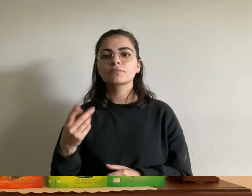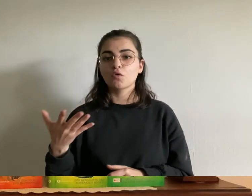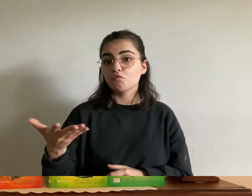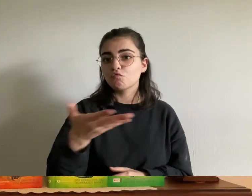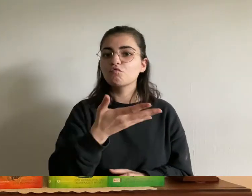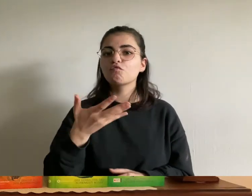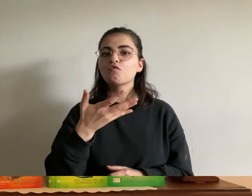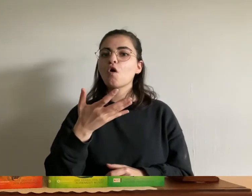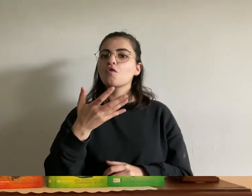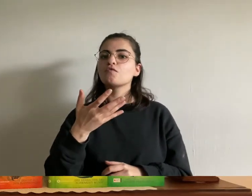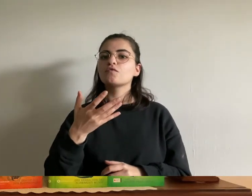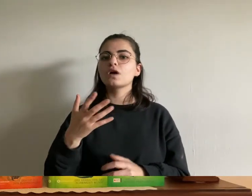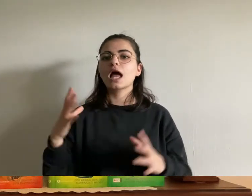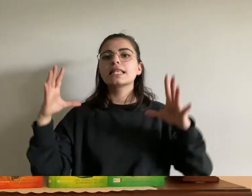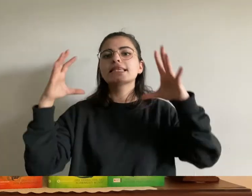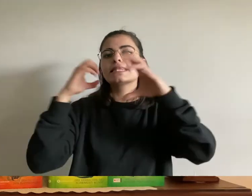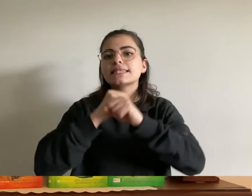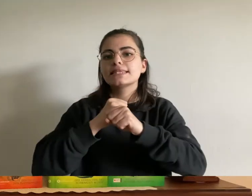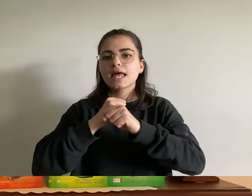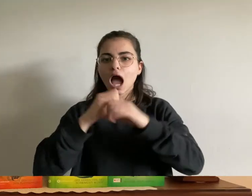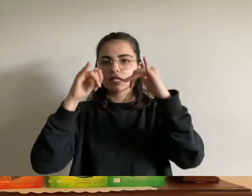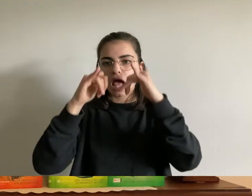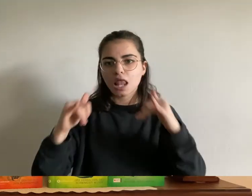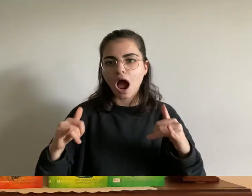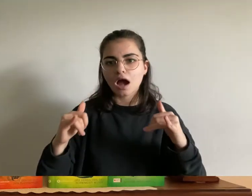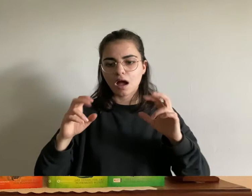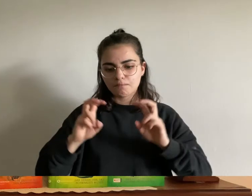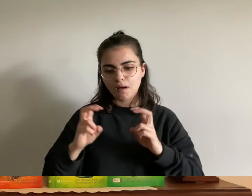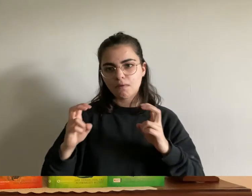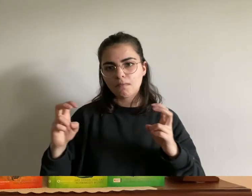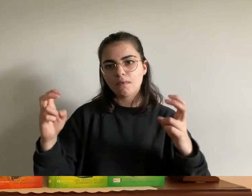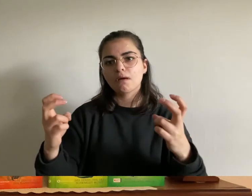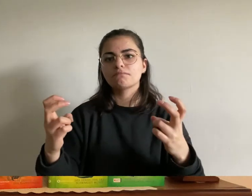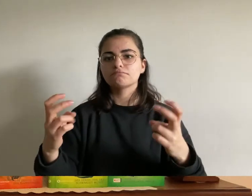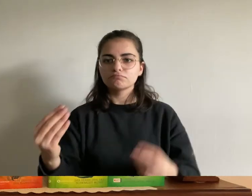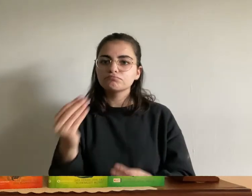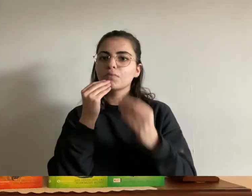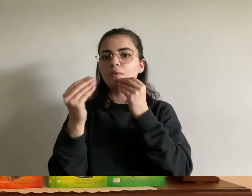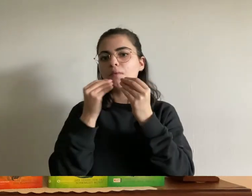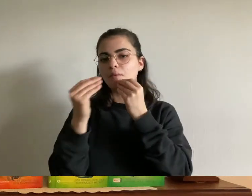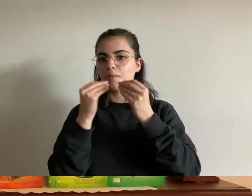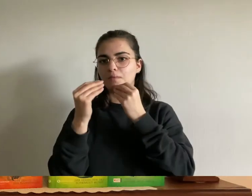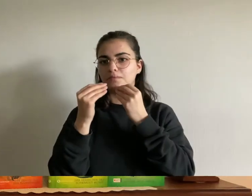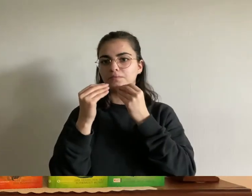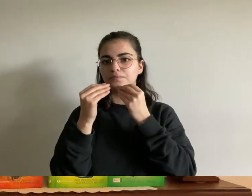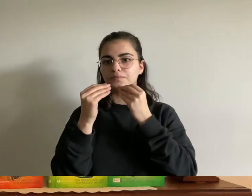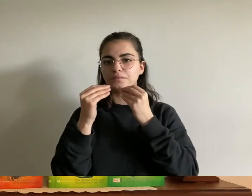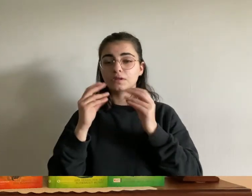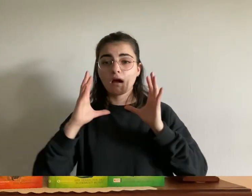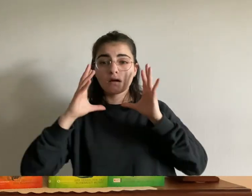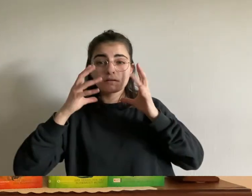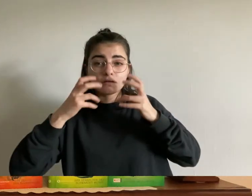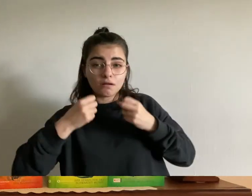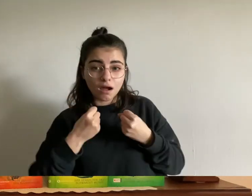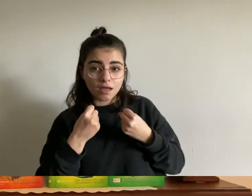nachtlager neben dem des bunten holzwagen des gauklers was uns wohl am ost mehr erwartet fragte greta